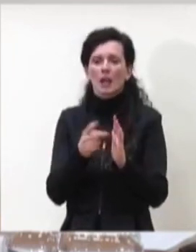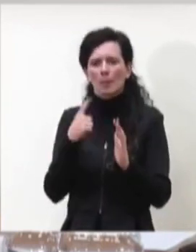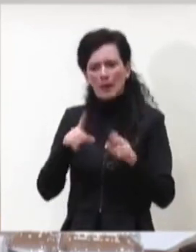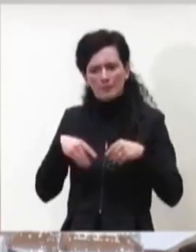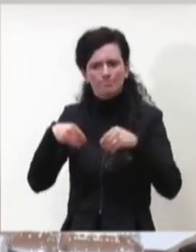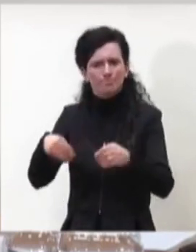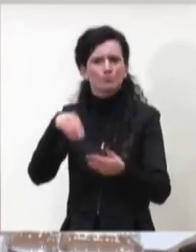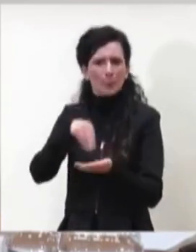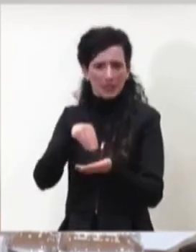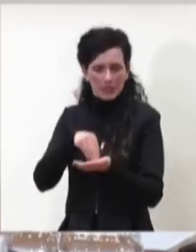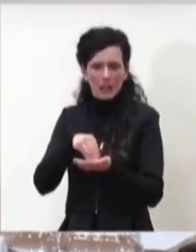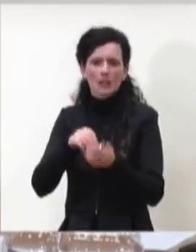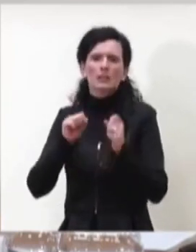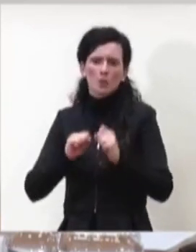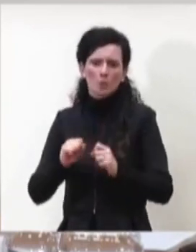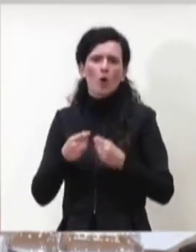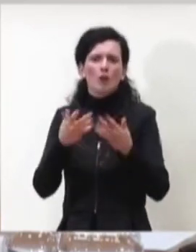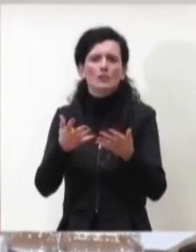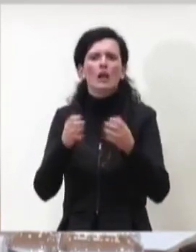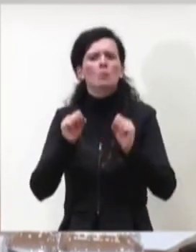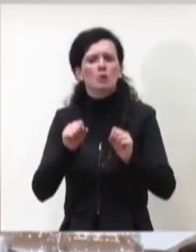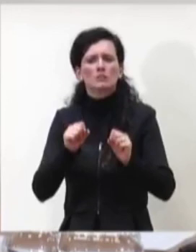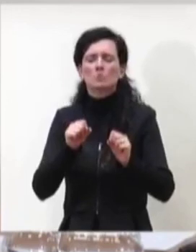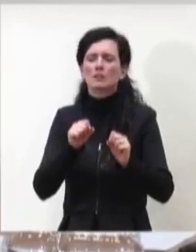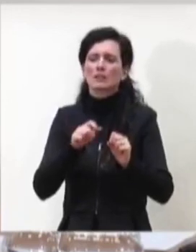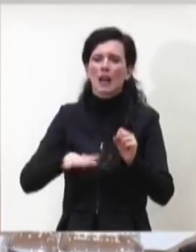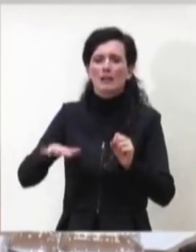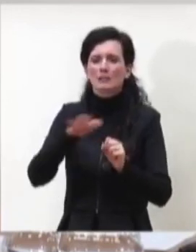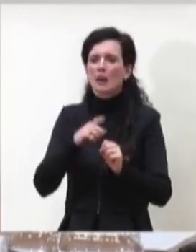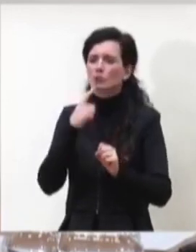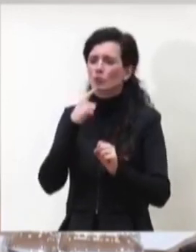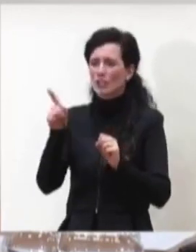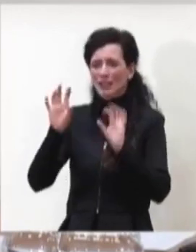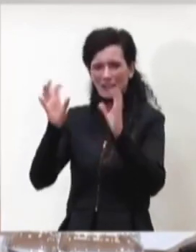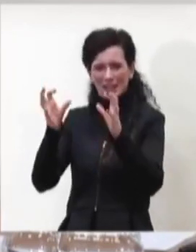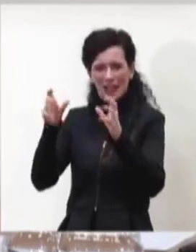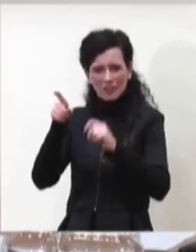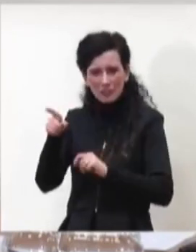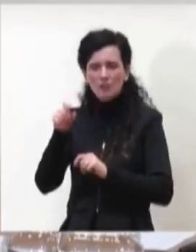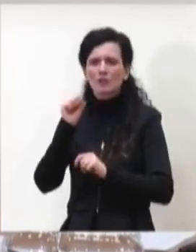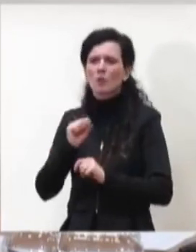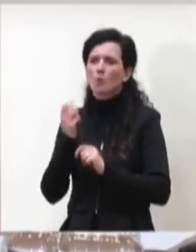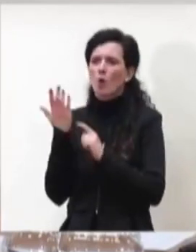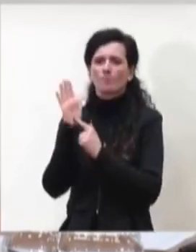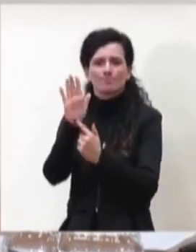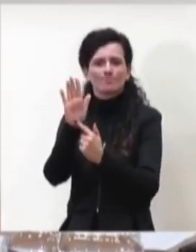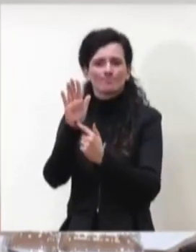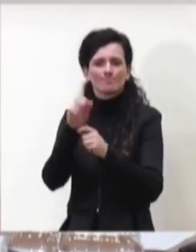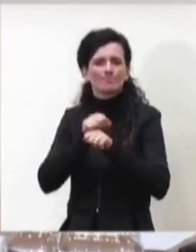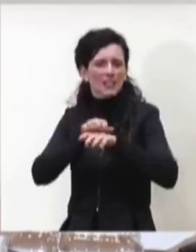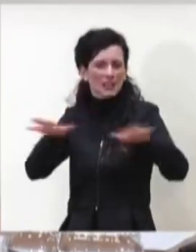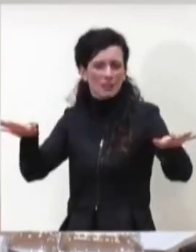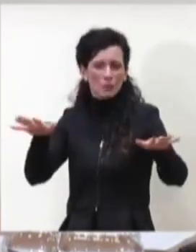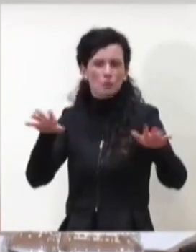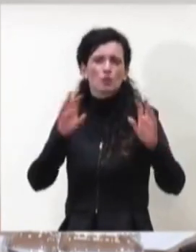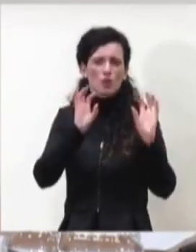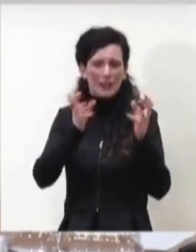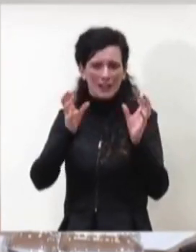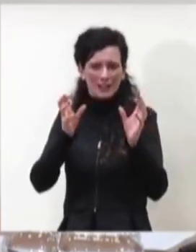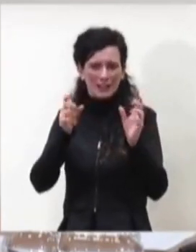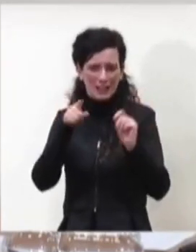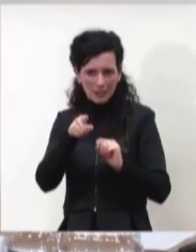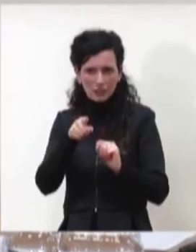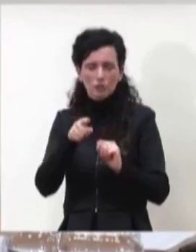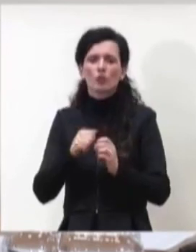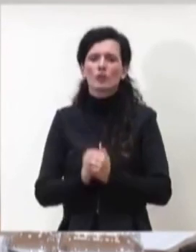spesso più spazio ovviamente ai network televisivi che possono distribuire le immagini a più canali contemporaneamente della